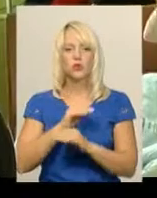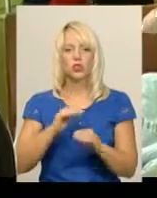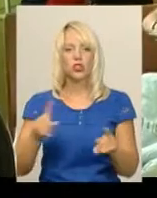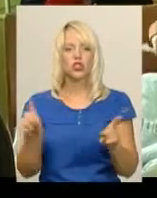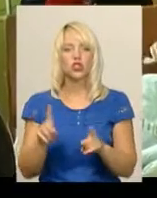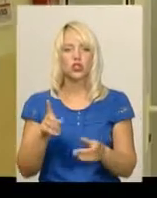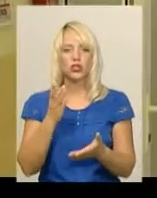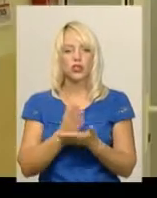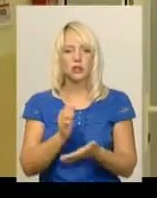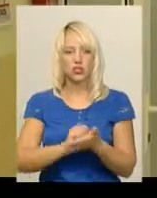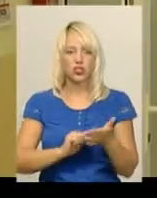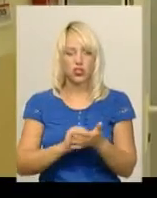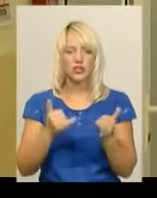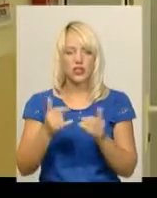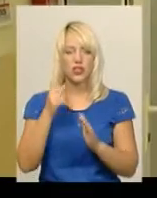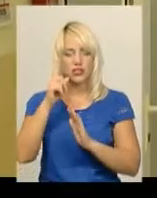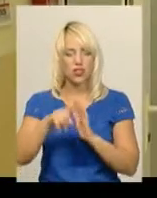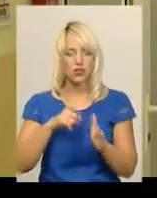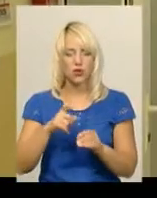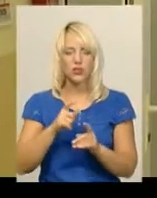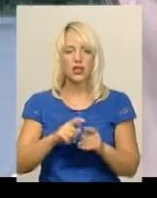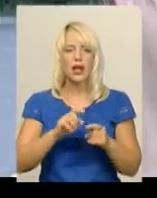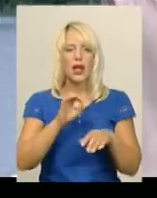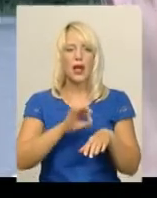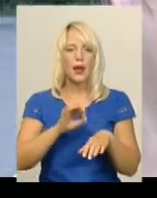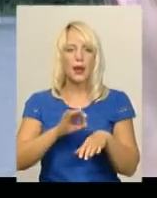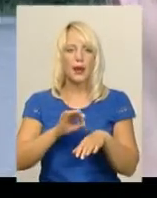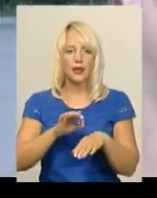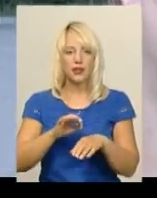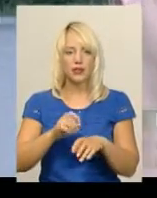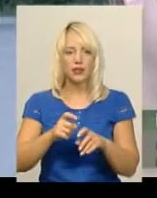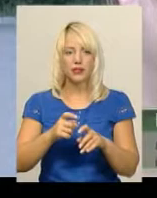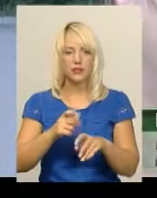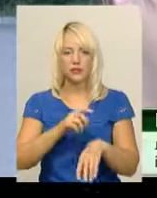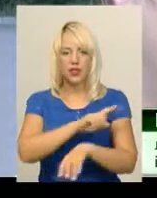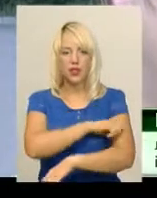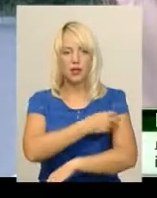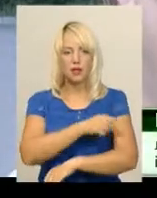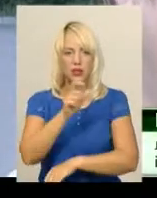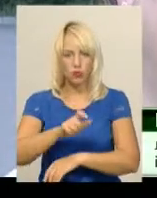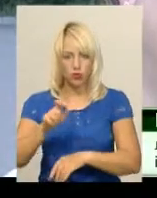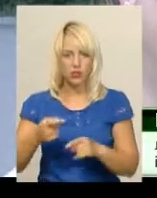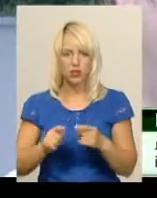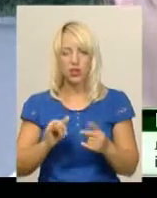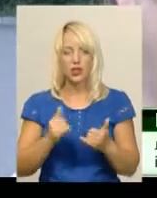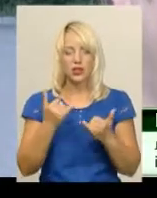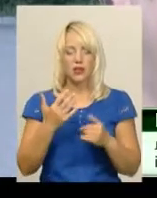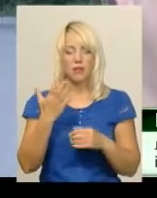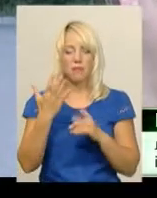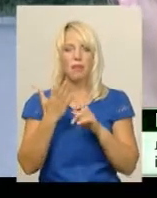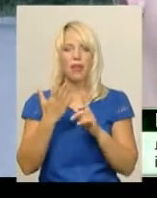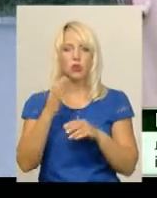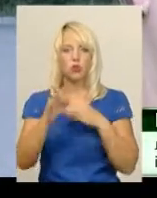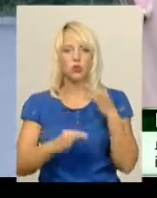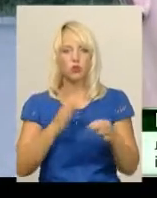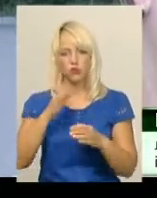що саме стало причиною, зараз з'ясовують епідеміологи. Результати ми отримуємо приблизно на п'яту добу. Отже, відповідно, якщо сьогодні вівторок, не